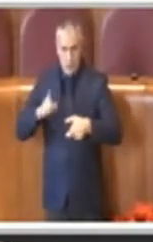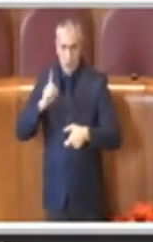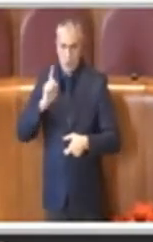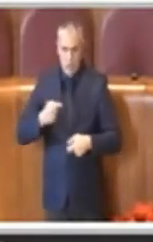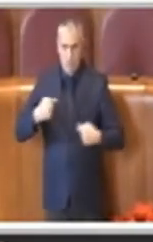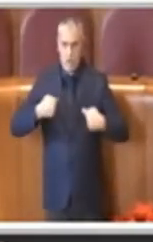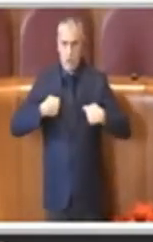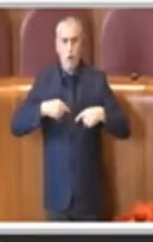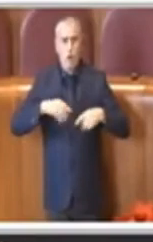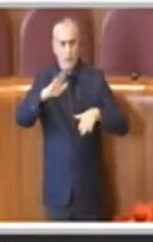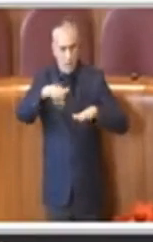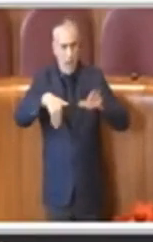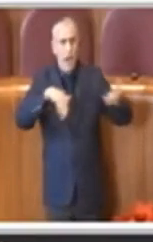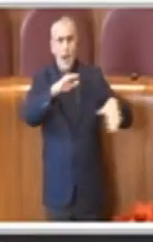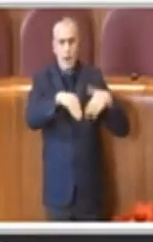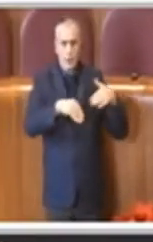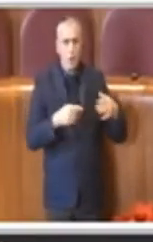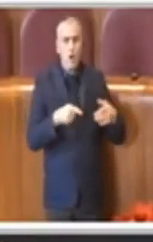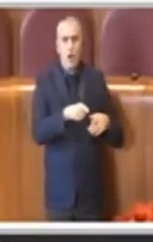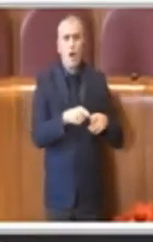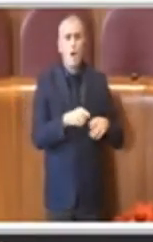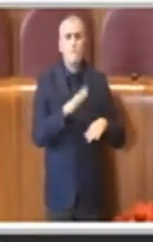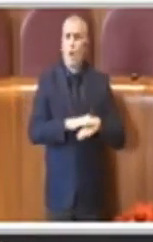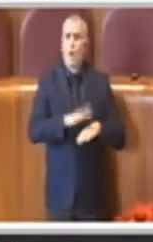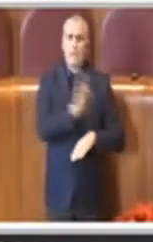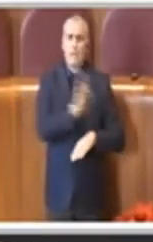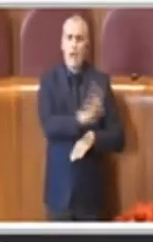chiamare noi legittimi proprietari. Grazie.